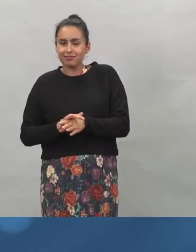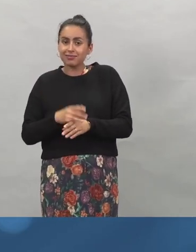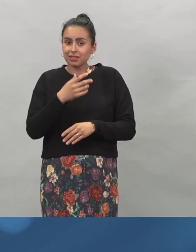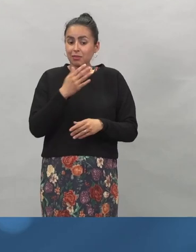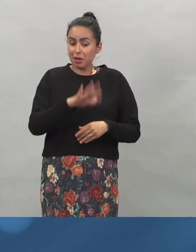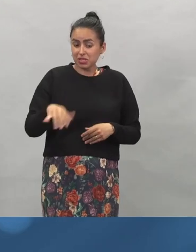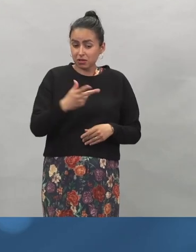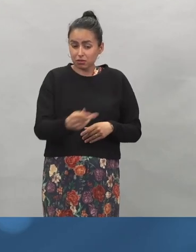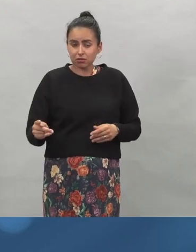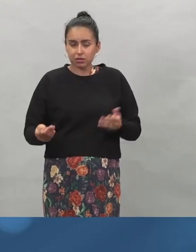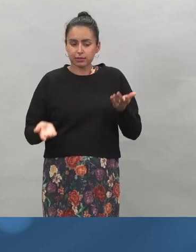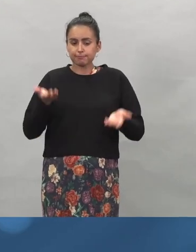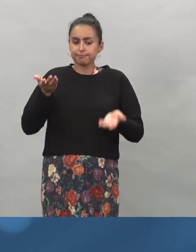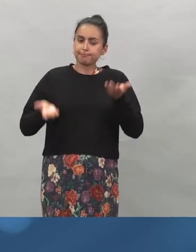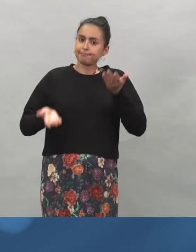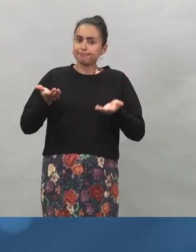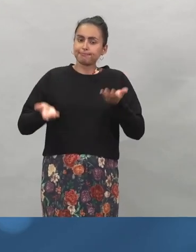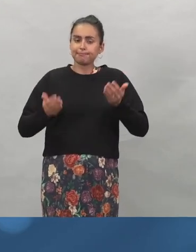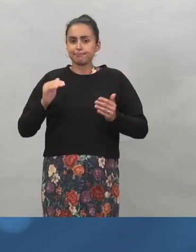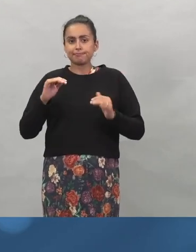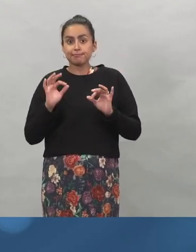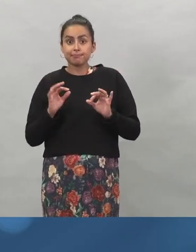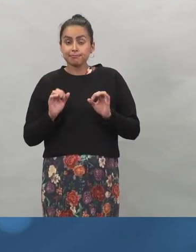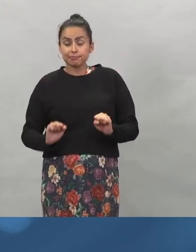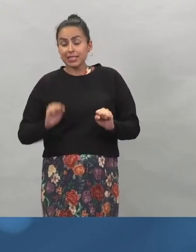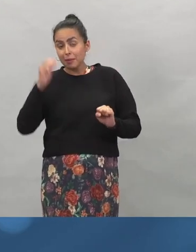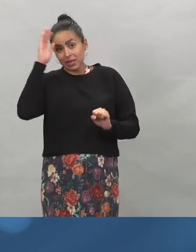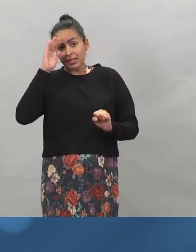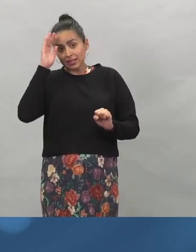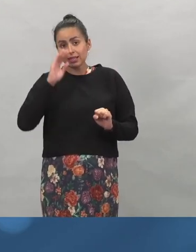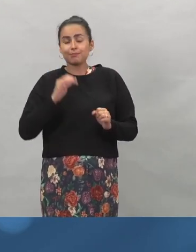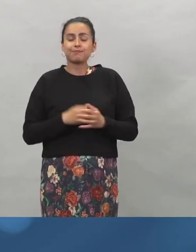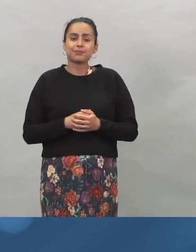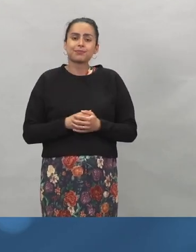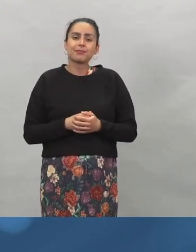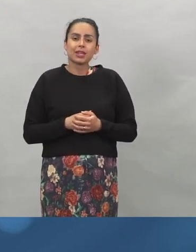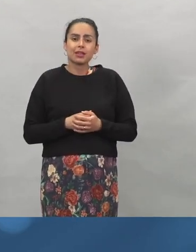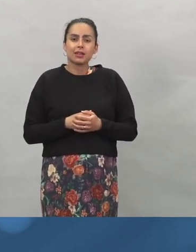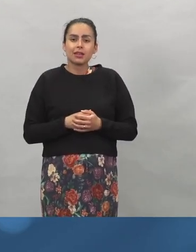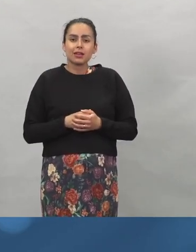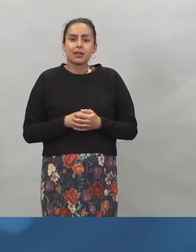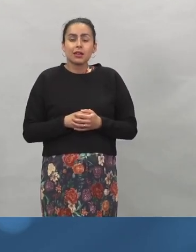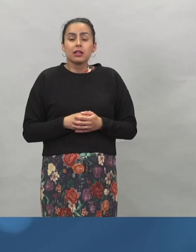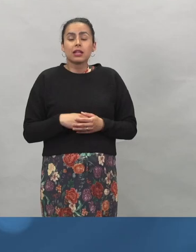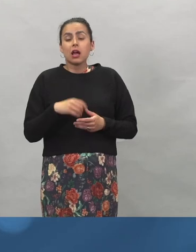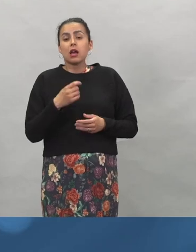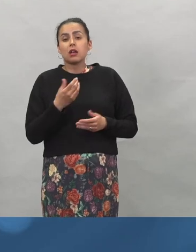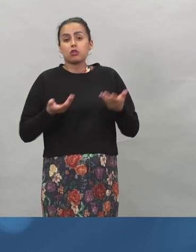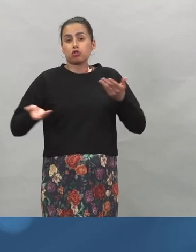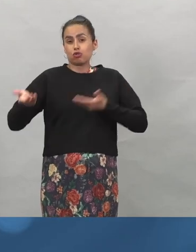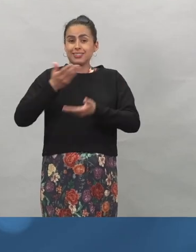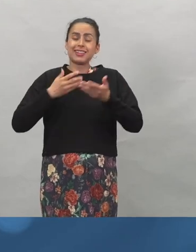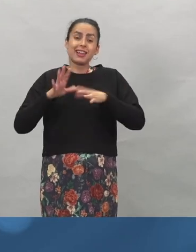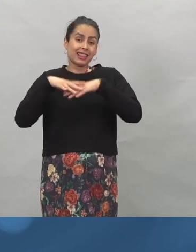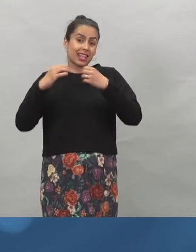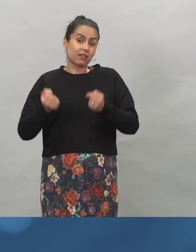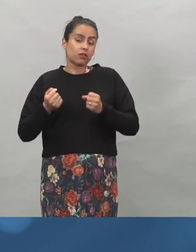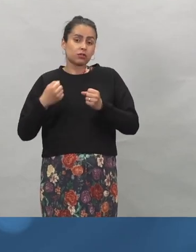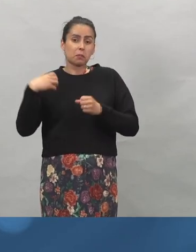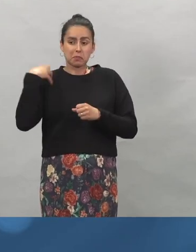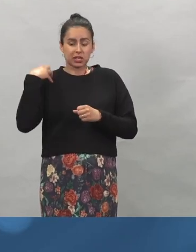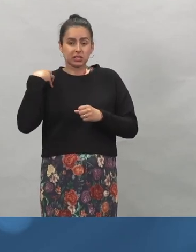ja meillä sosiaali- ja terveysministeriö tekee päätöksiä